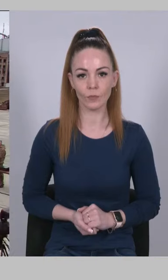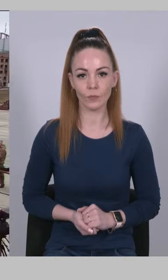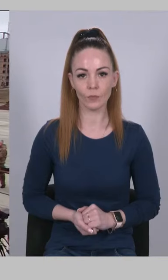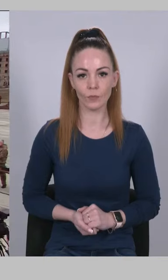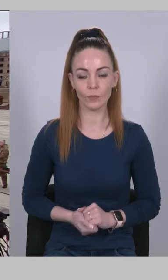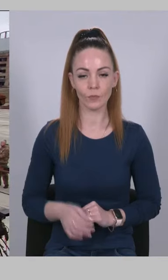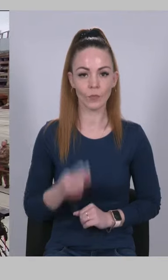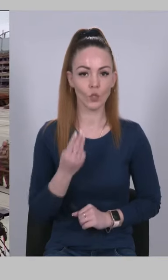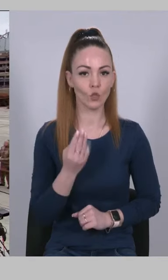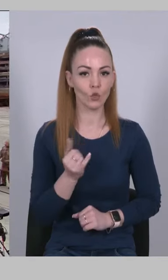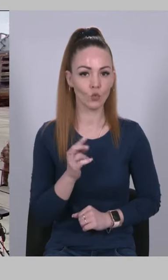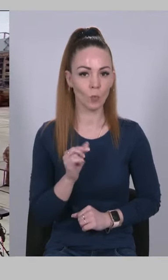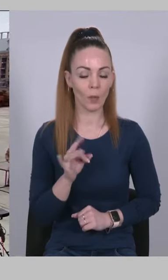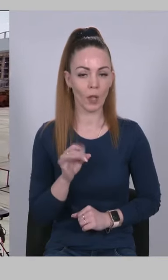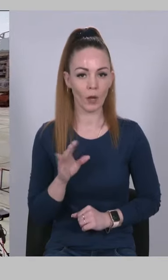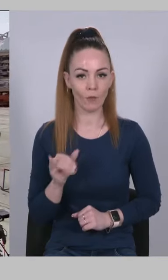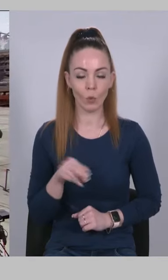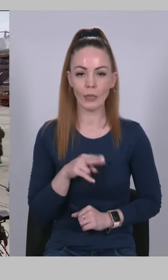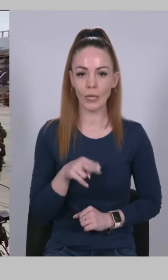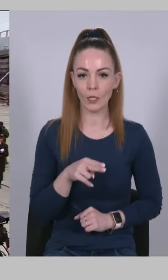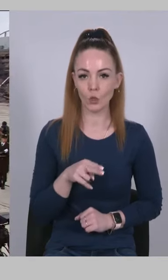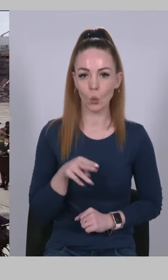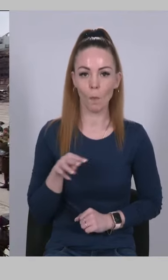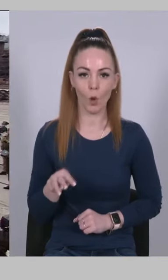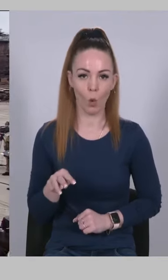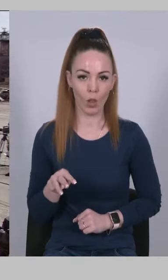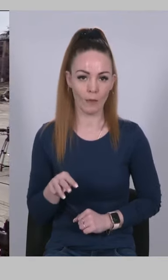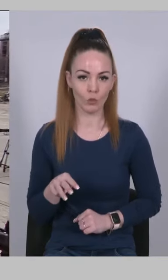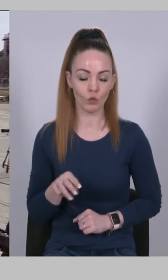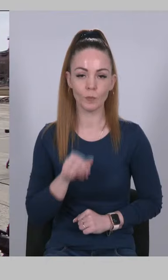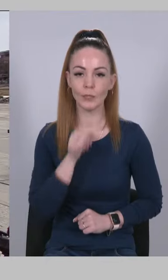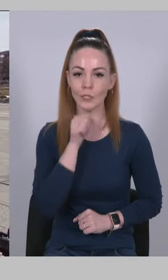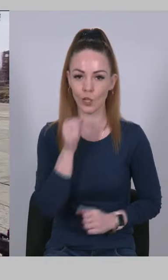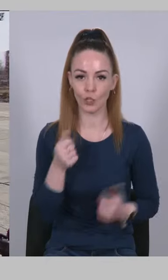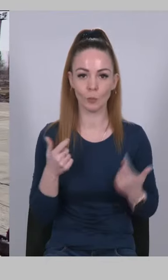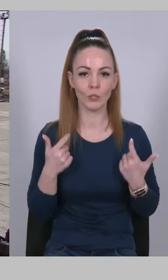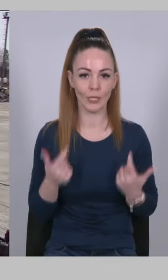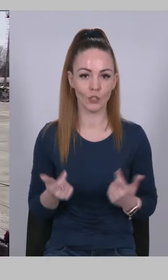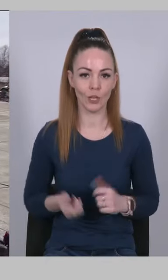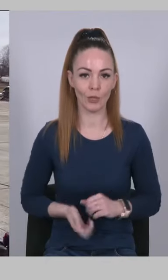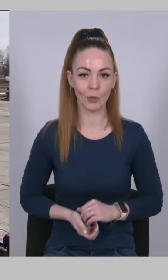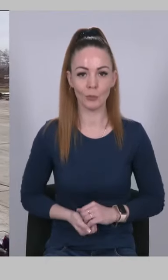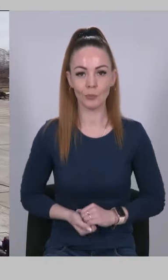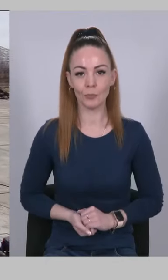Чубареву Денису Миколаєвичу, старшому сержанту.